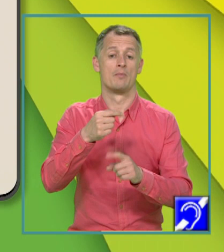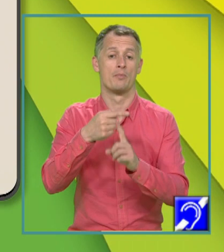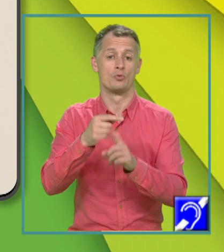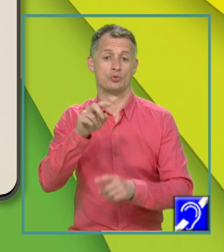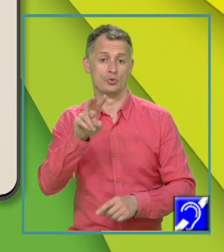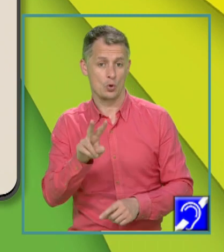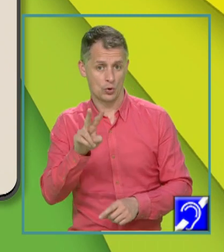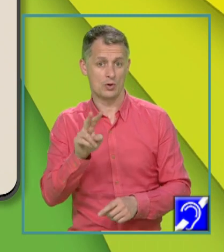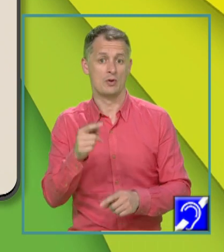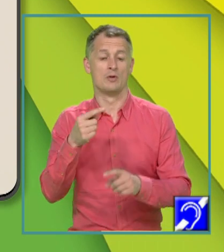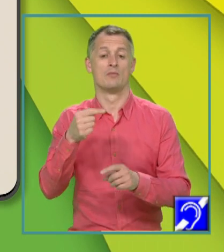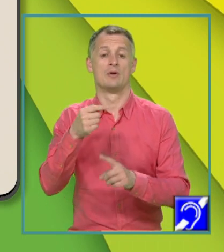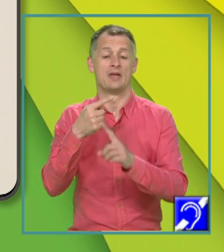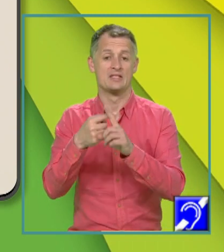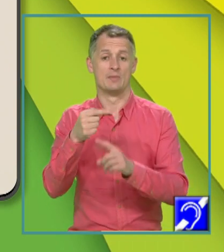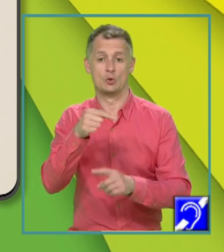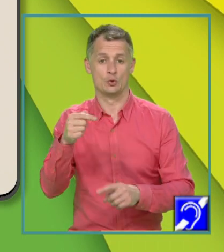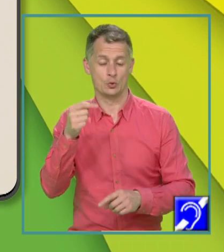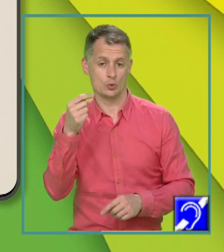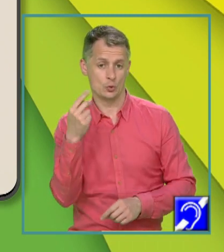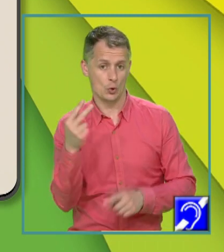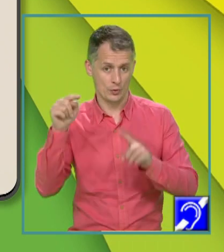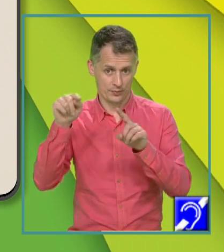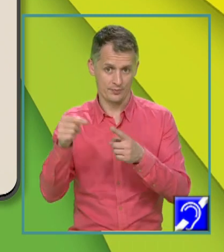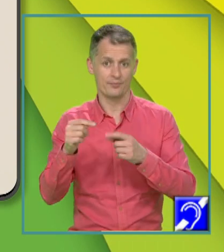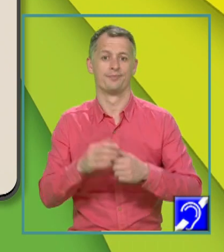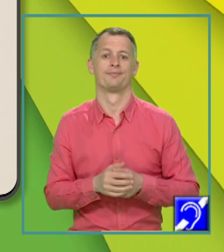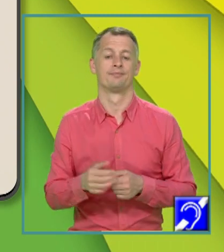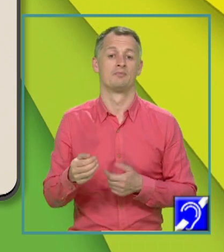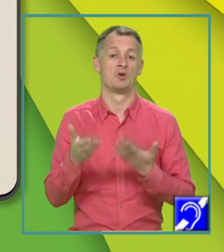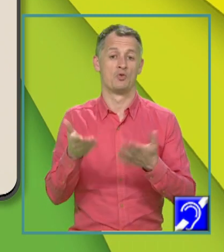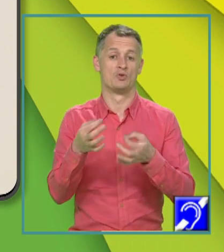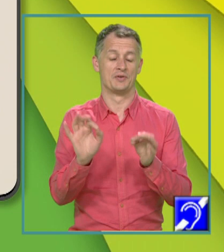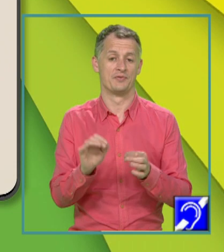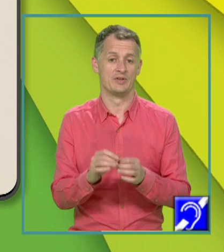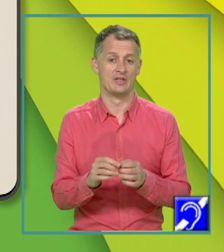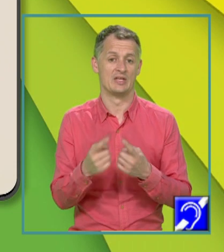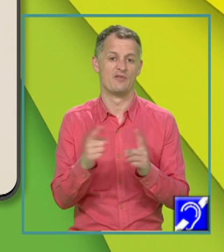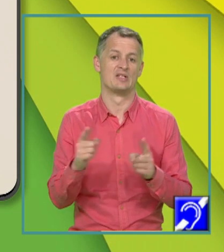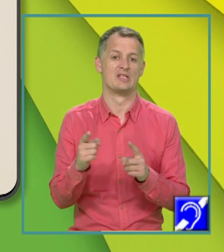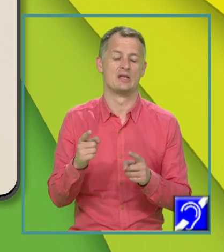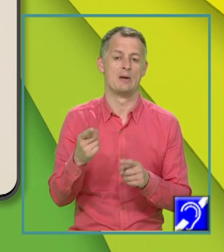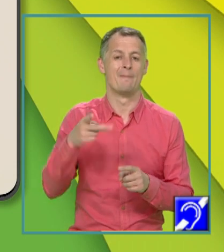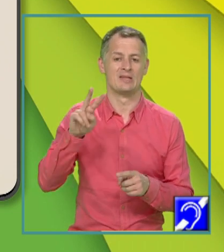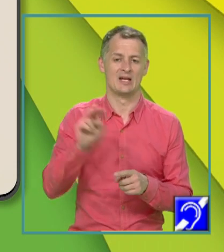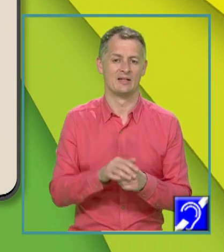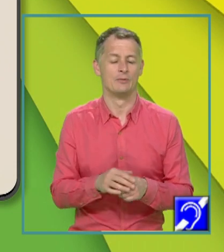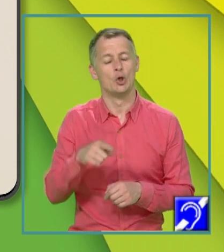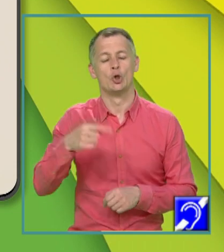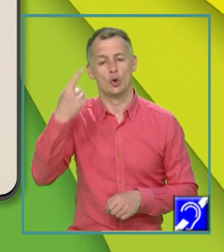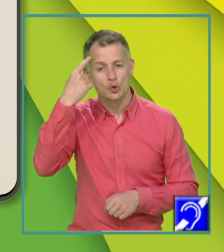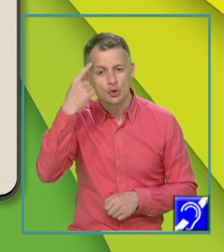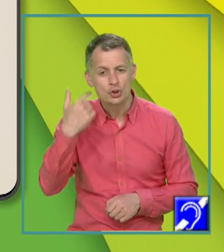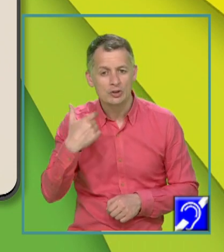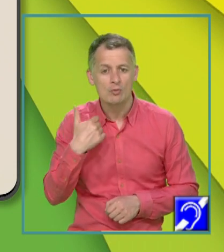minus 2, da? Deci x plus 2 înmulțit cu x minus 2 va fi diferență de pătrate, și anume, eu știu că